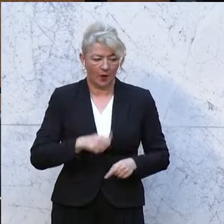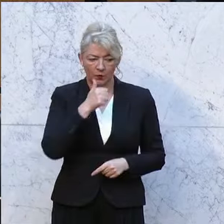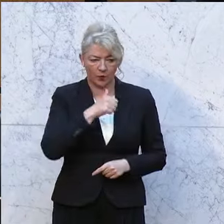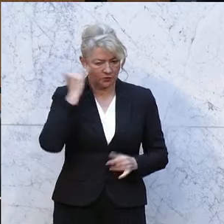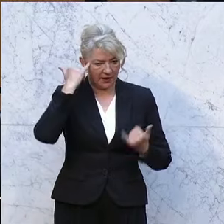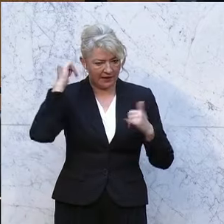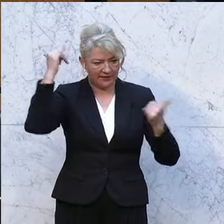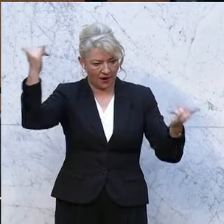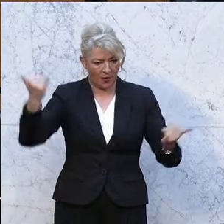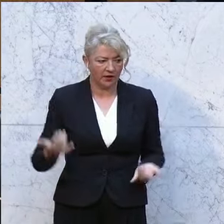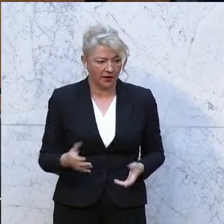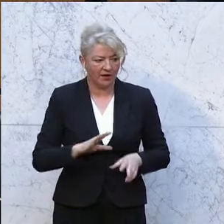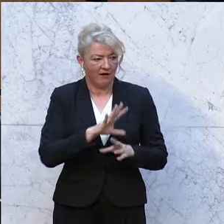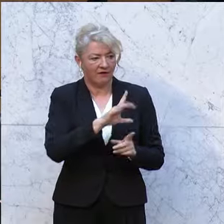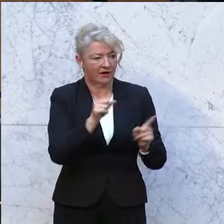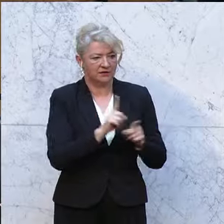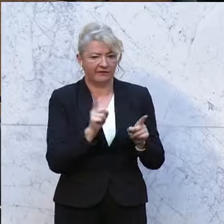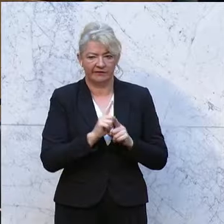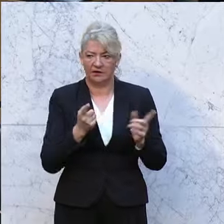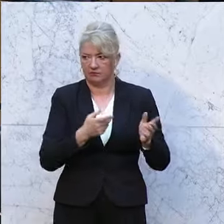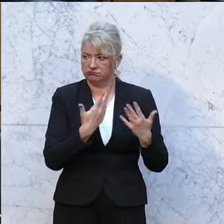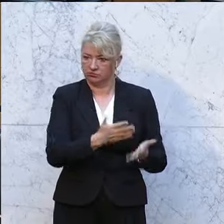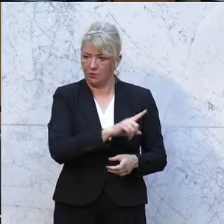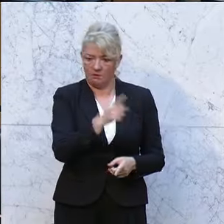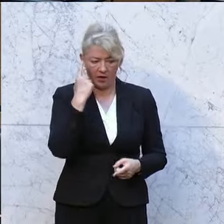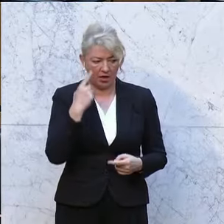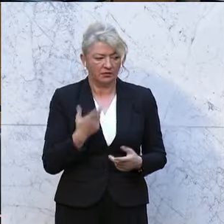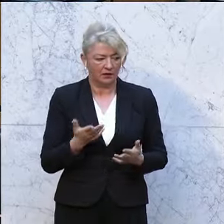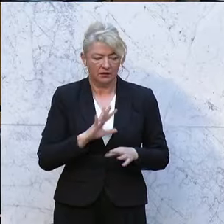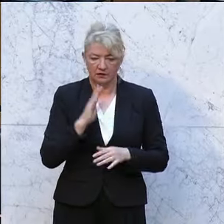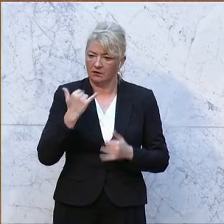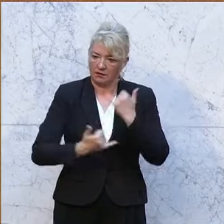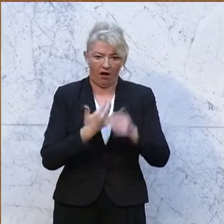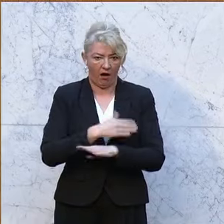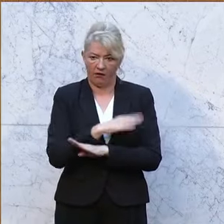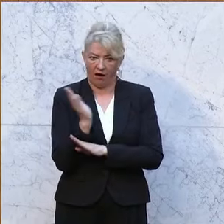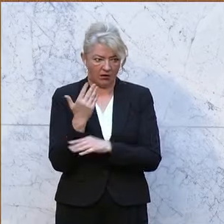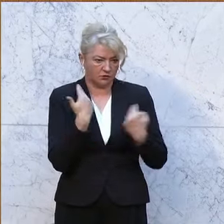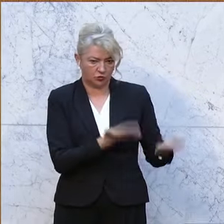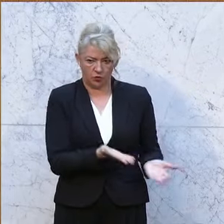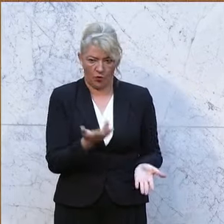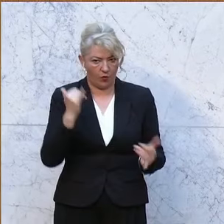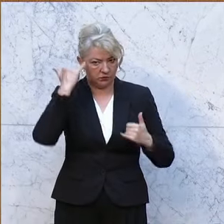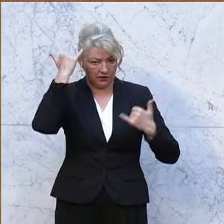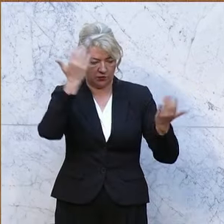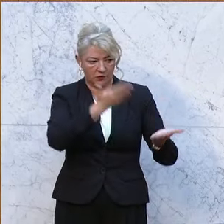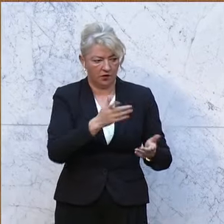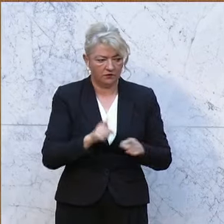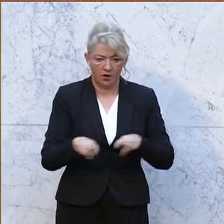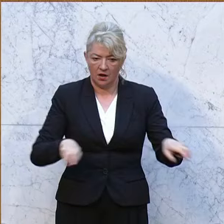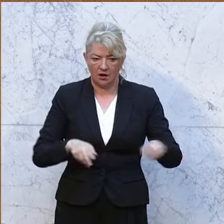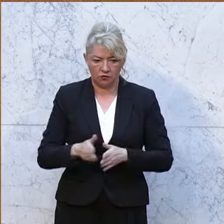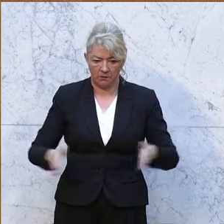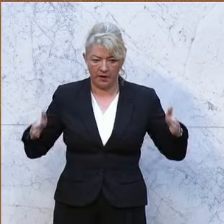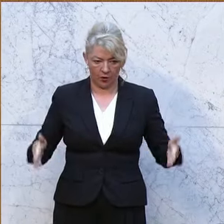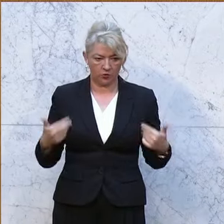Ideologie, die fast alle hier befallen hat, gilt das das ganze Jahr hindurch. Und wir haben das jetzt auch schon die ganze Legislaturperiode hindurch